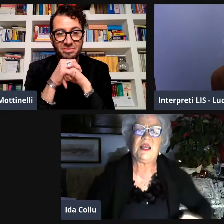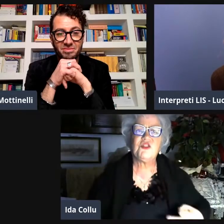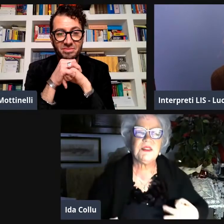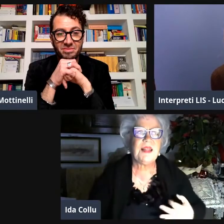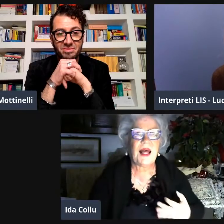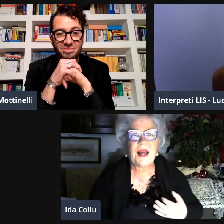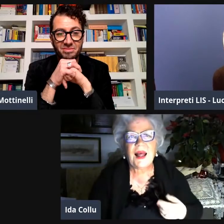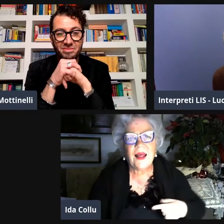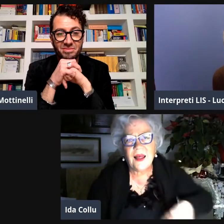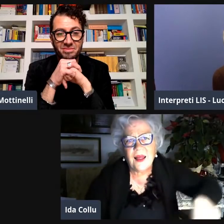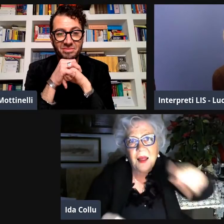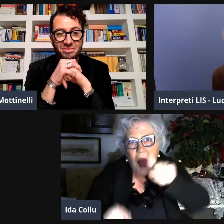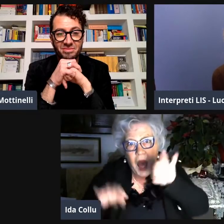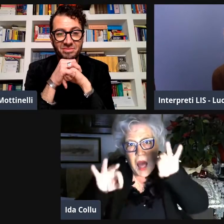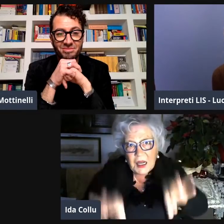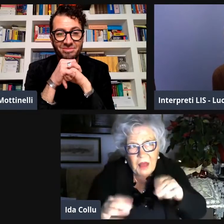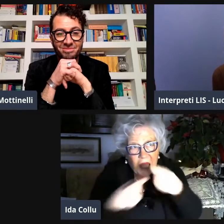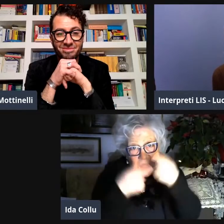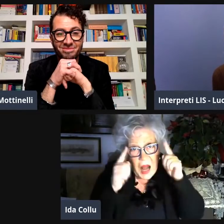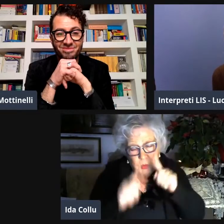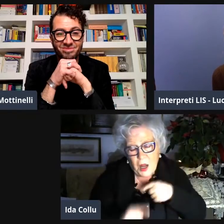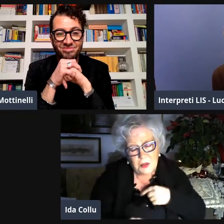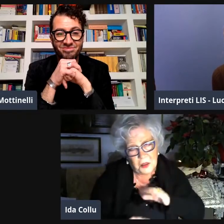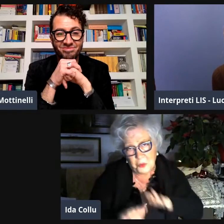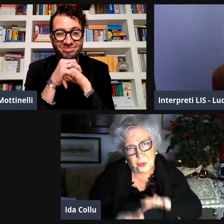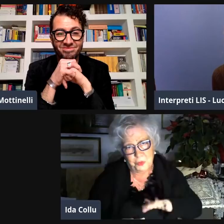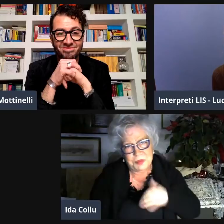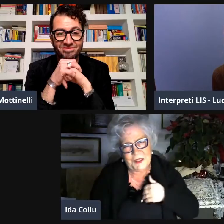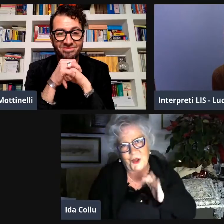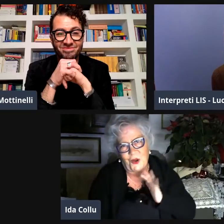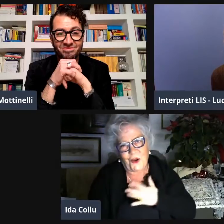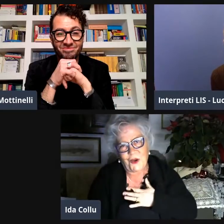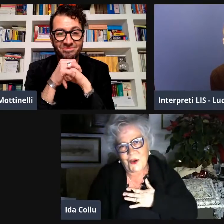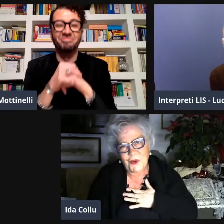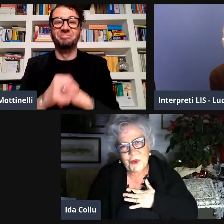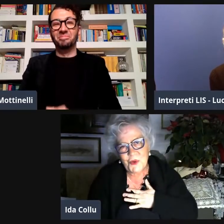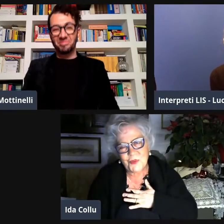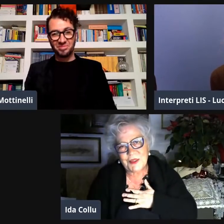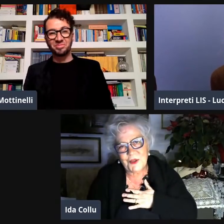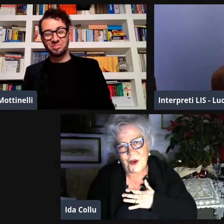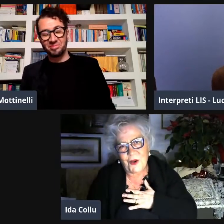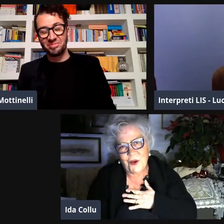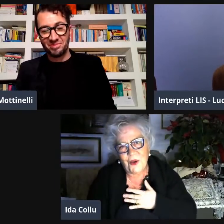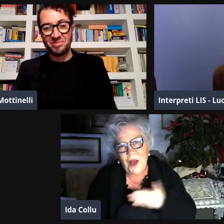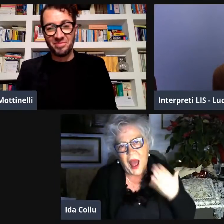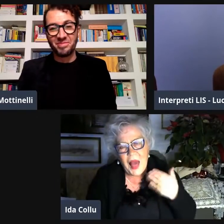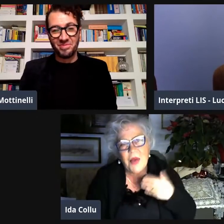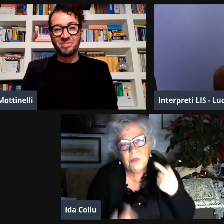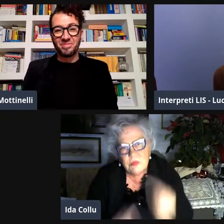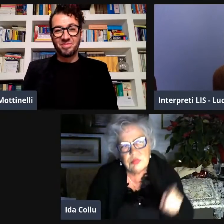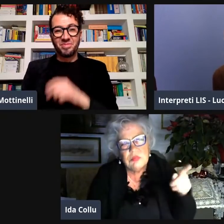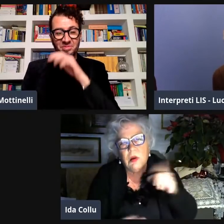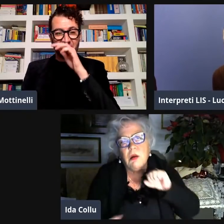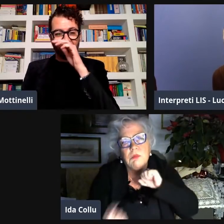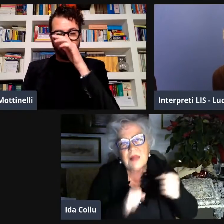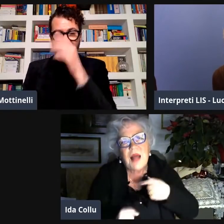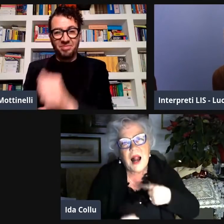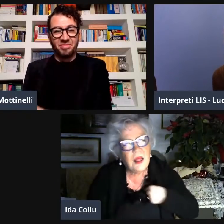possiamo dire punto di svolta in cui io credo che non tutti però possono